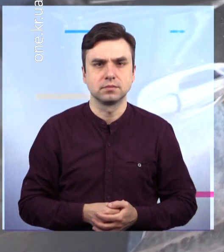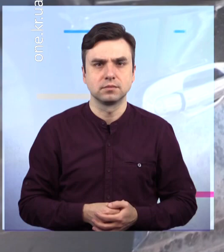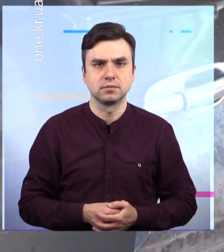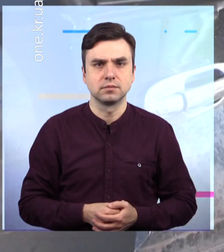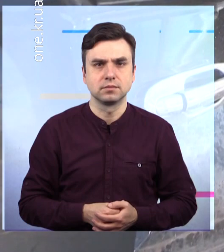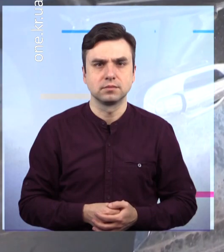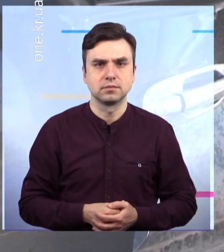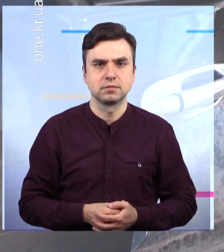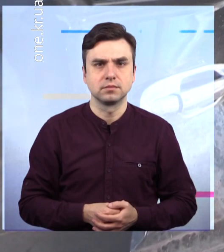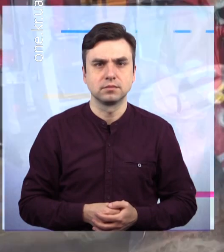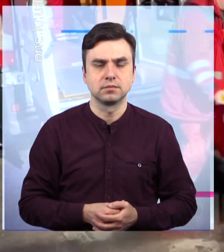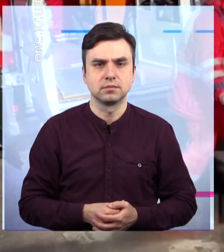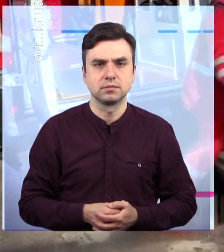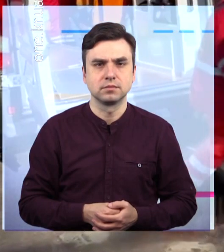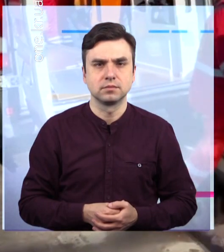розбиралися поліцейські.